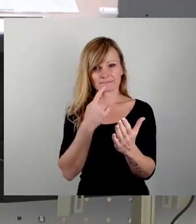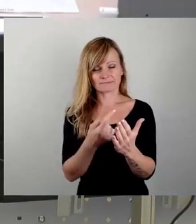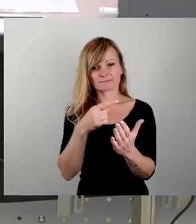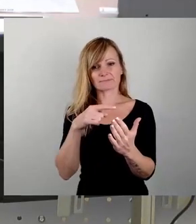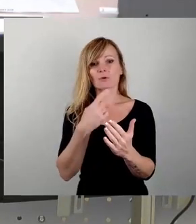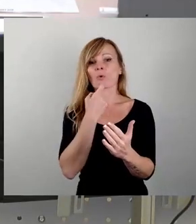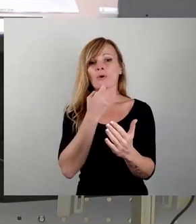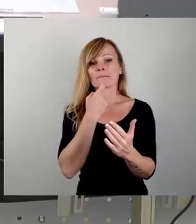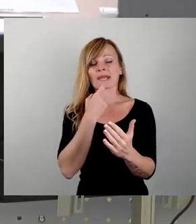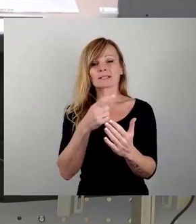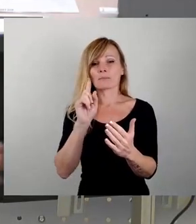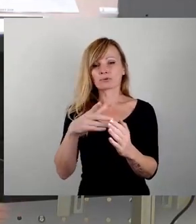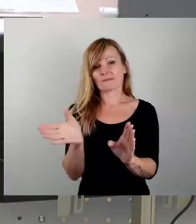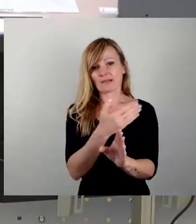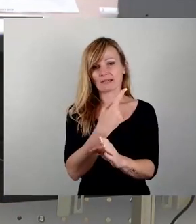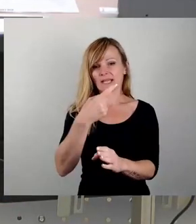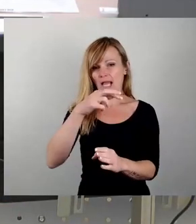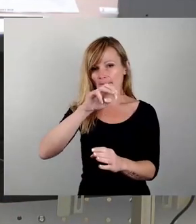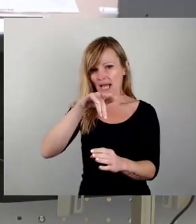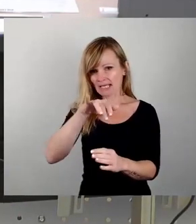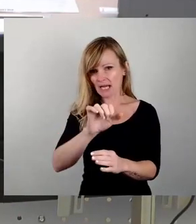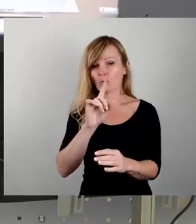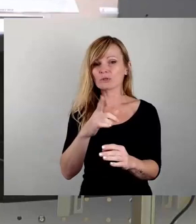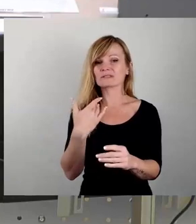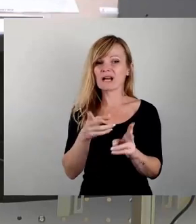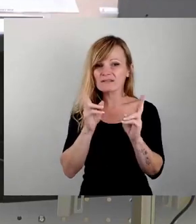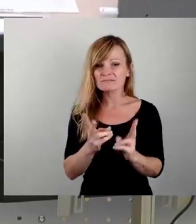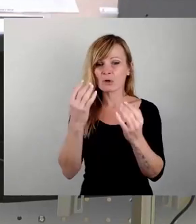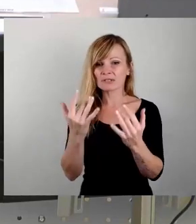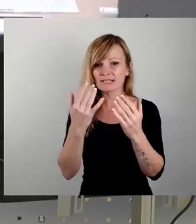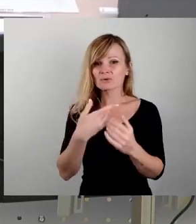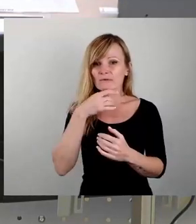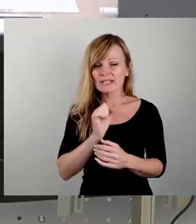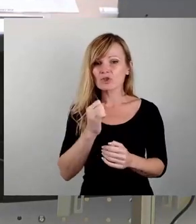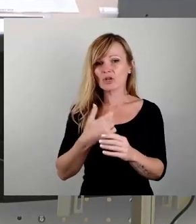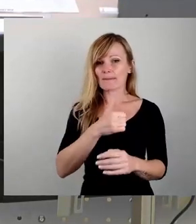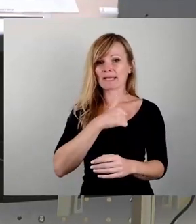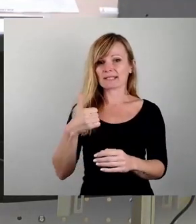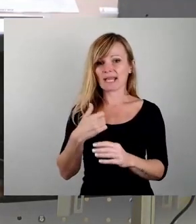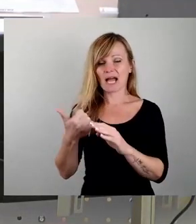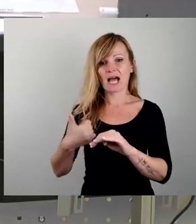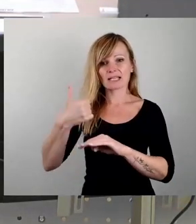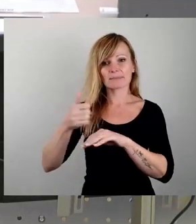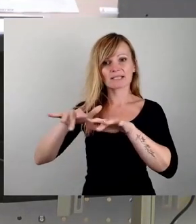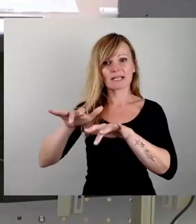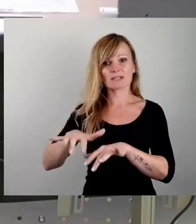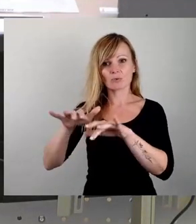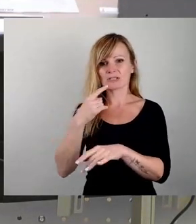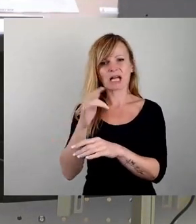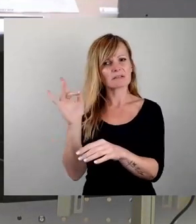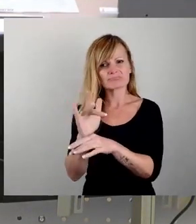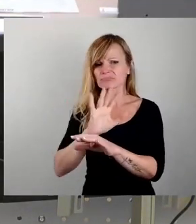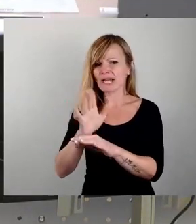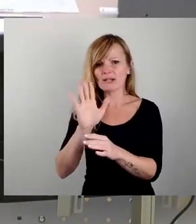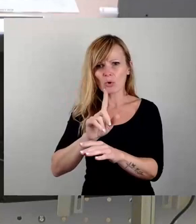war die Germania und ausgerechnet die sowjetische Militäradministration war dagegen und wollte sie erhalten. Trotzdem kamen sie dann weg. Das sind